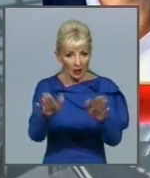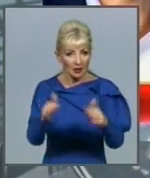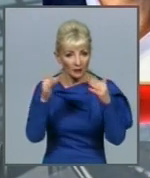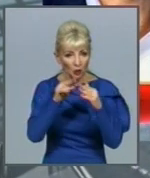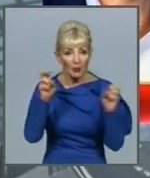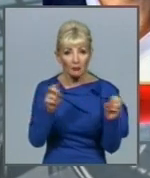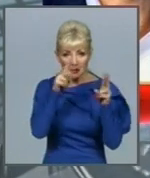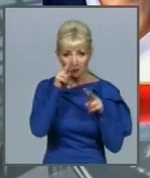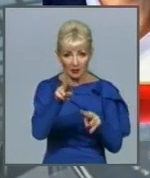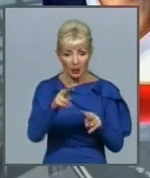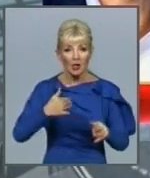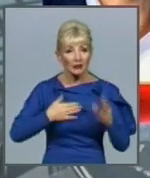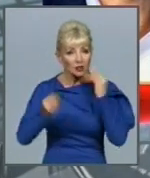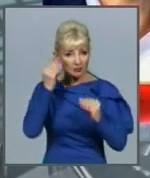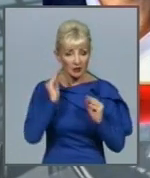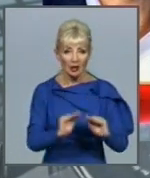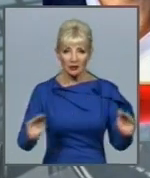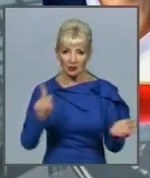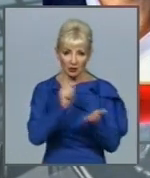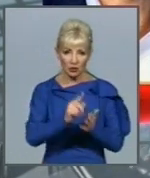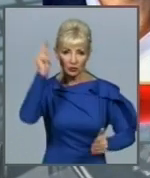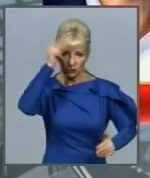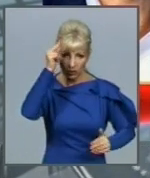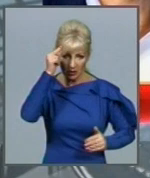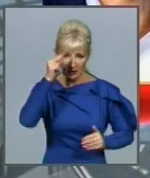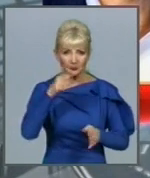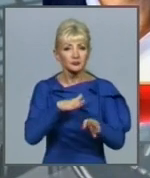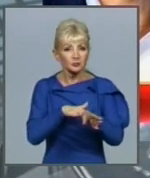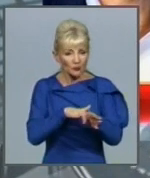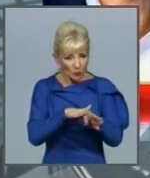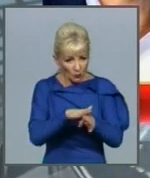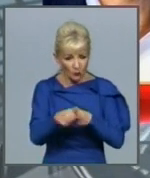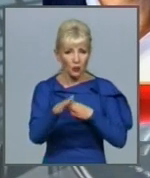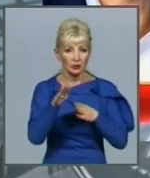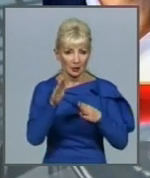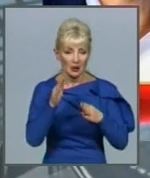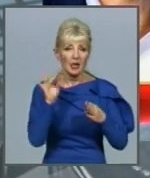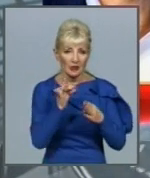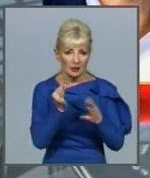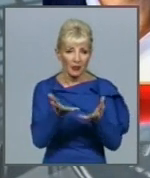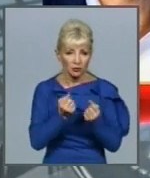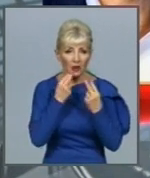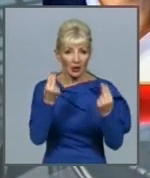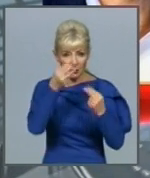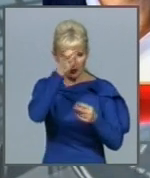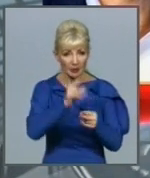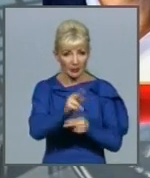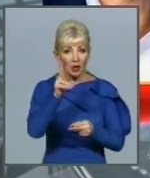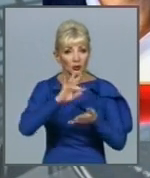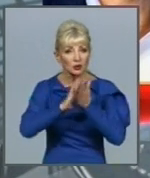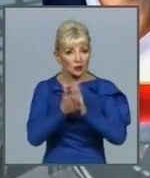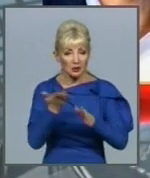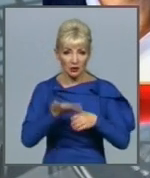позиція – діти мають навчатися в повноформатному режимі та здобувати якісну освіту. Однак ситуація складна, тому формат